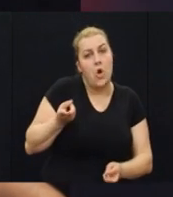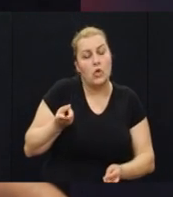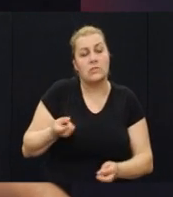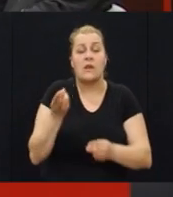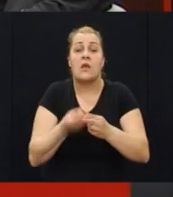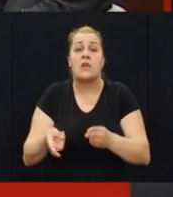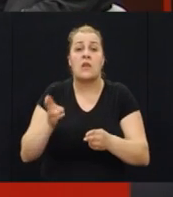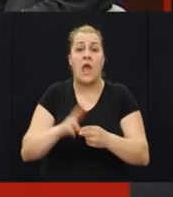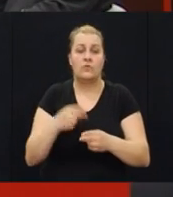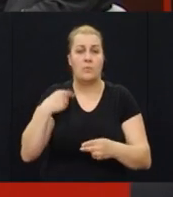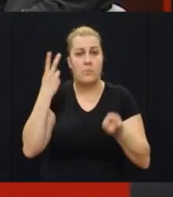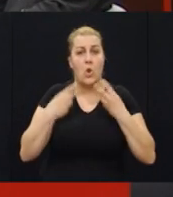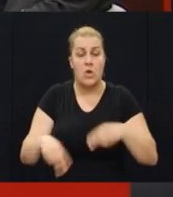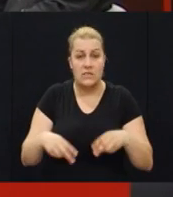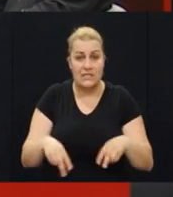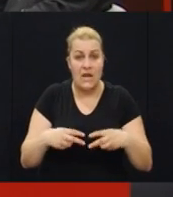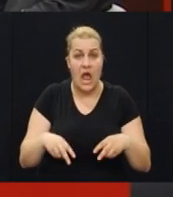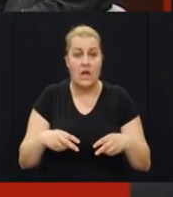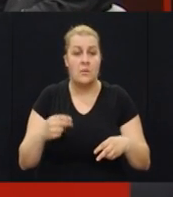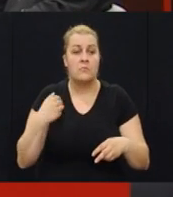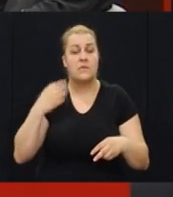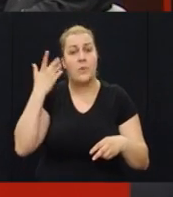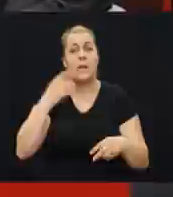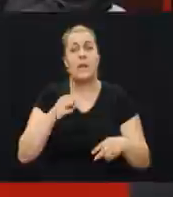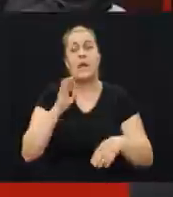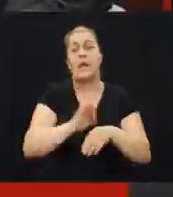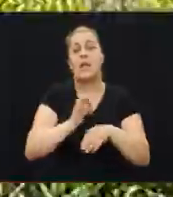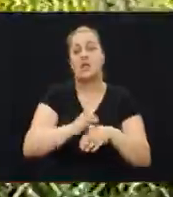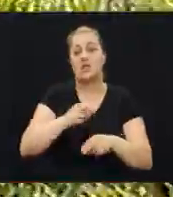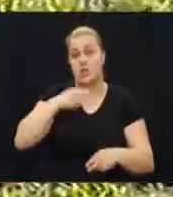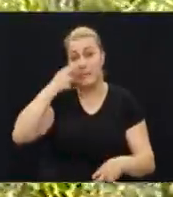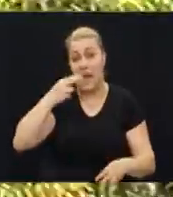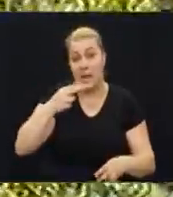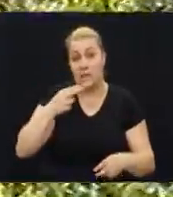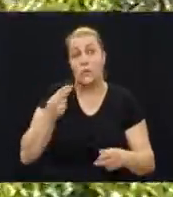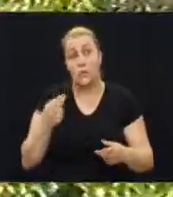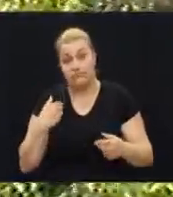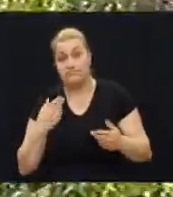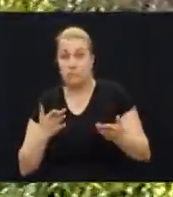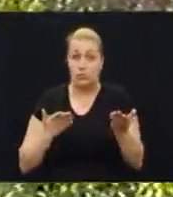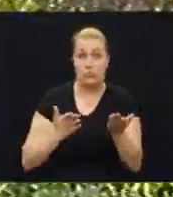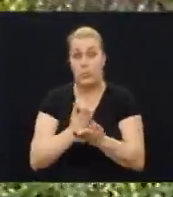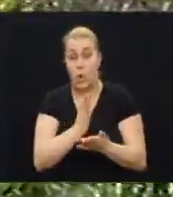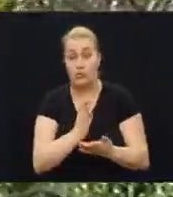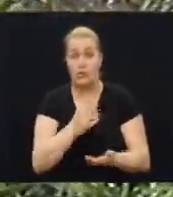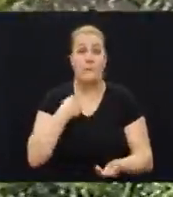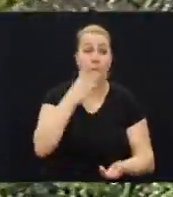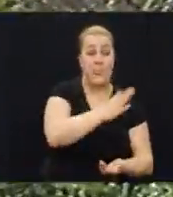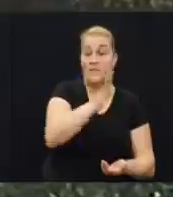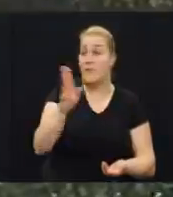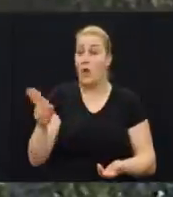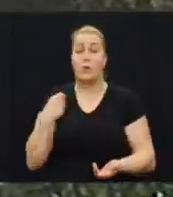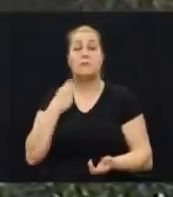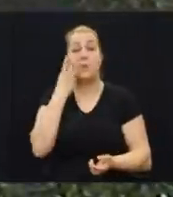na to. Najviše tad mi je bilo strah kada smo bili na lječnokom pregledu, da li ćemo proći. Znači, svih nas gledali smo